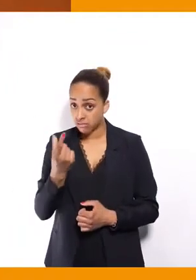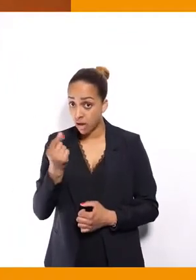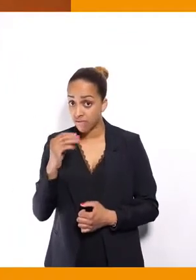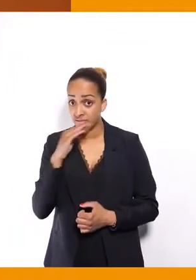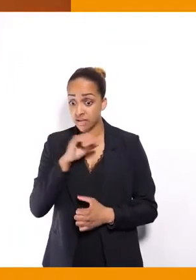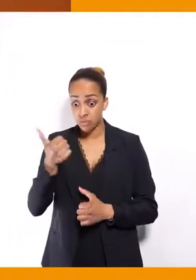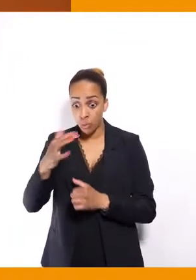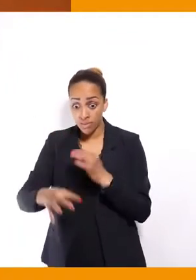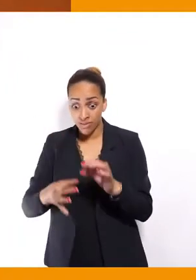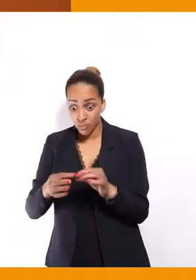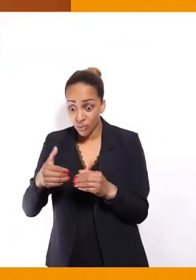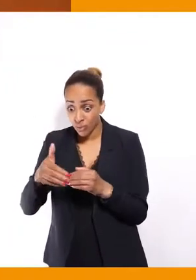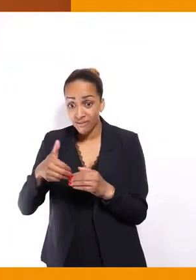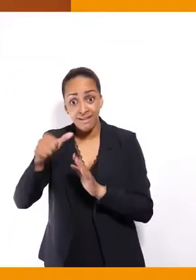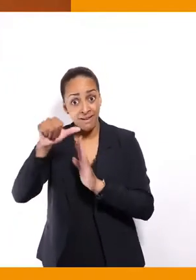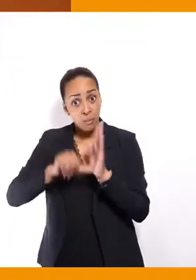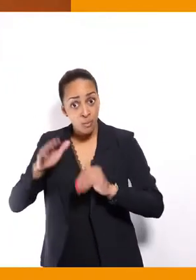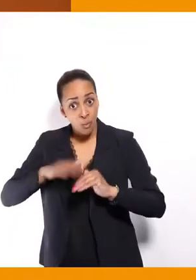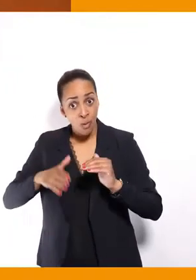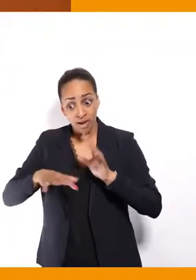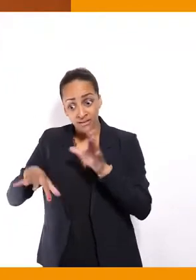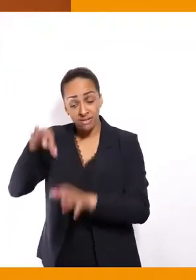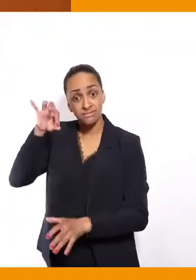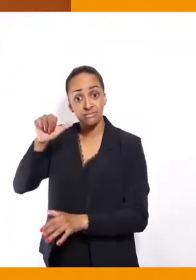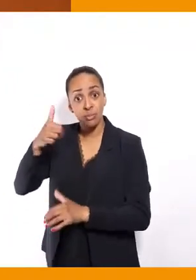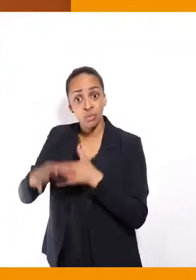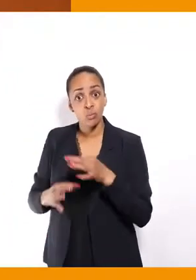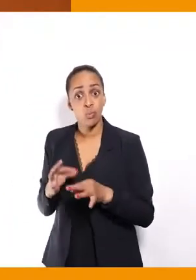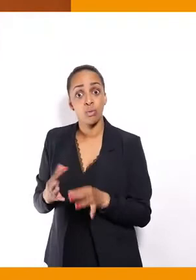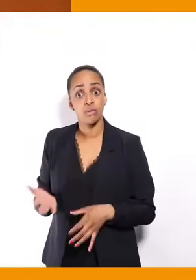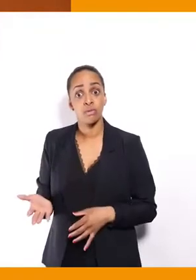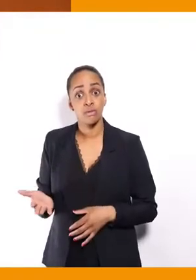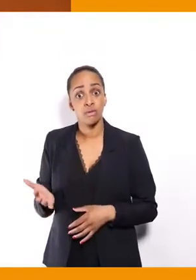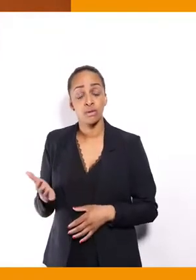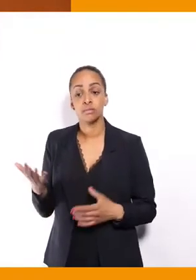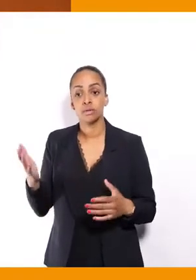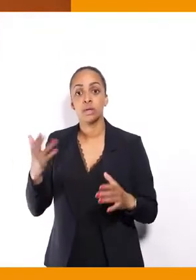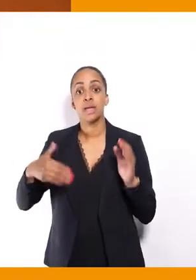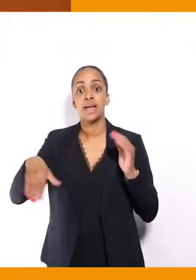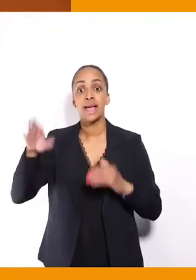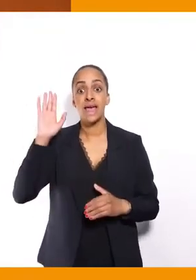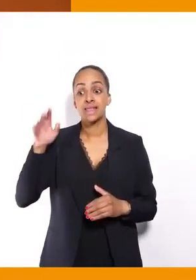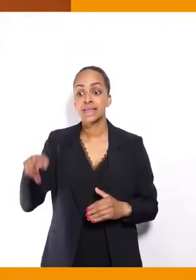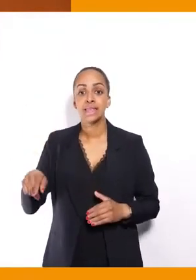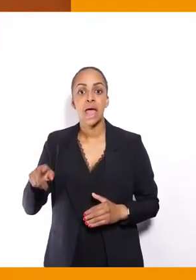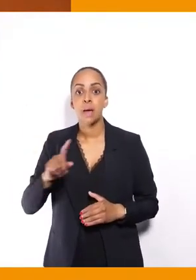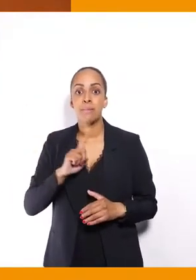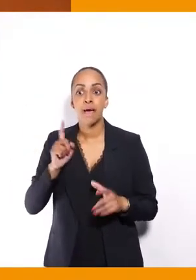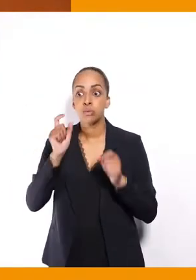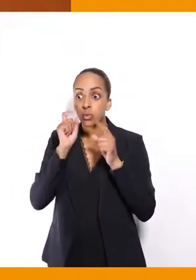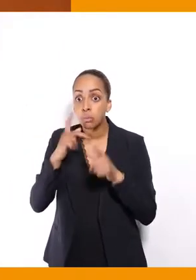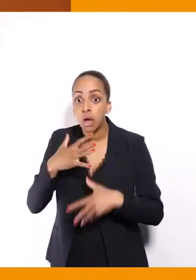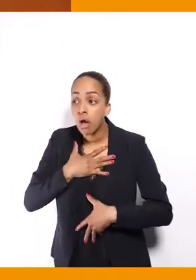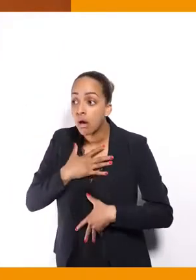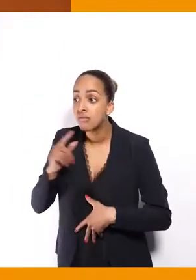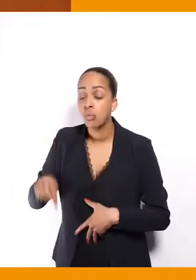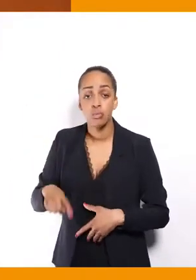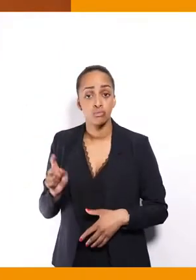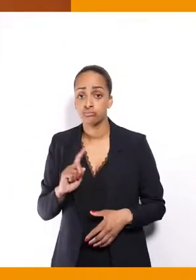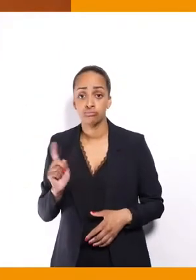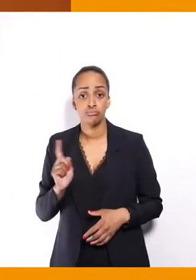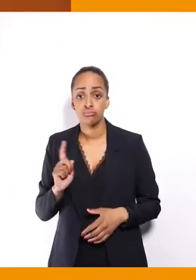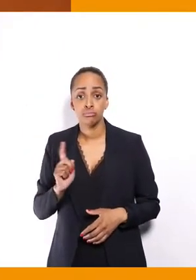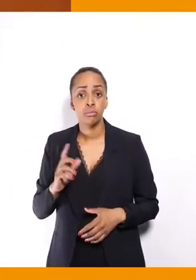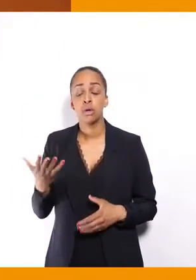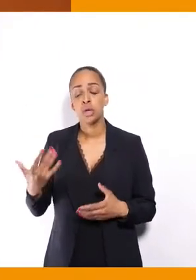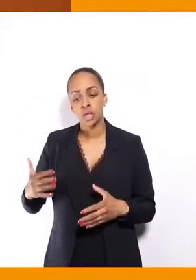dans moins d'un mois. Et les candidats, voilà, ne découvrent pas le sujet avec cet observatoire, un certain nombre de choses